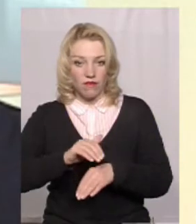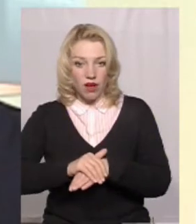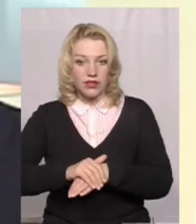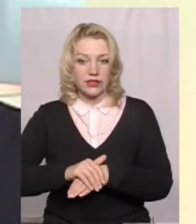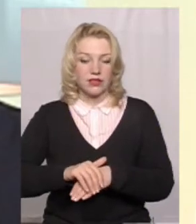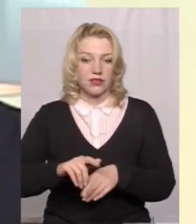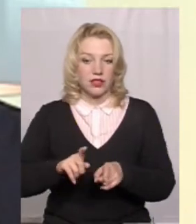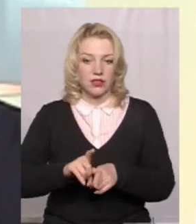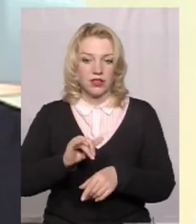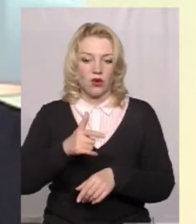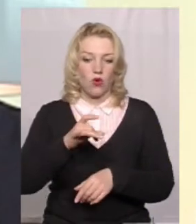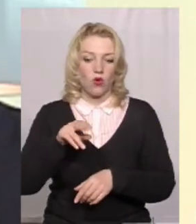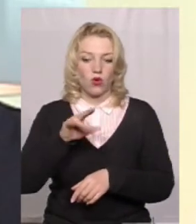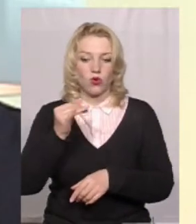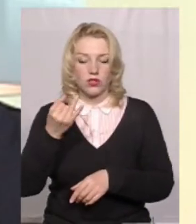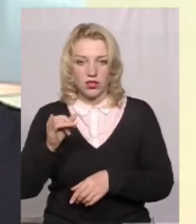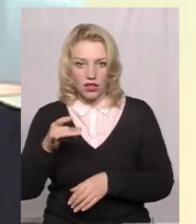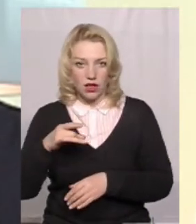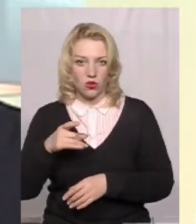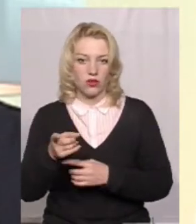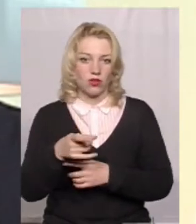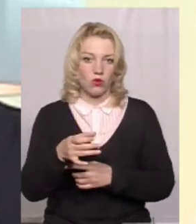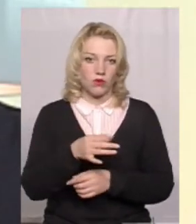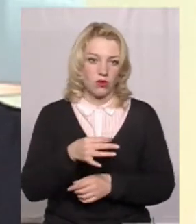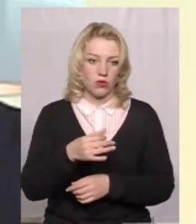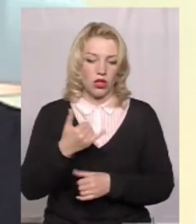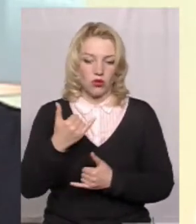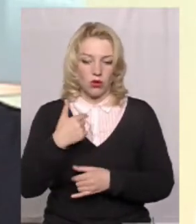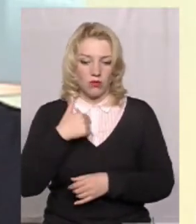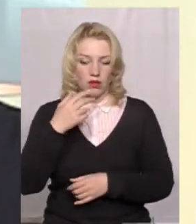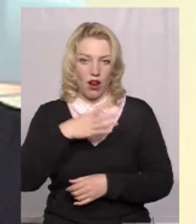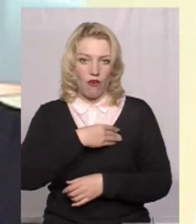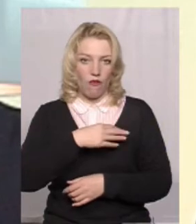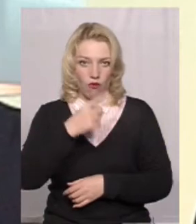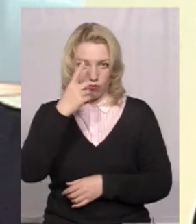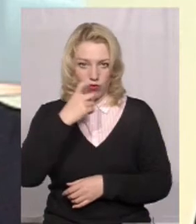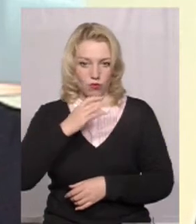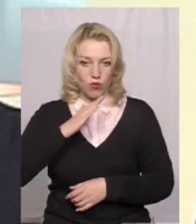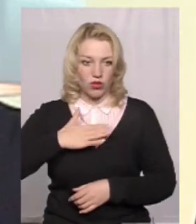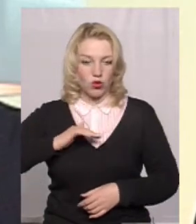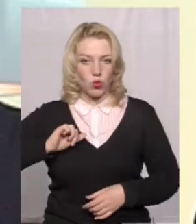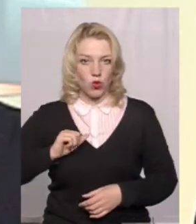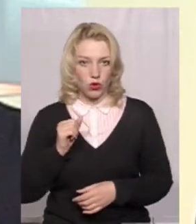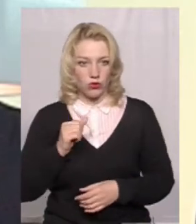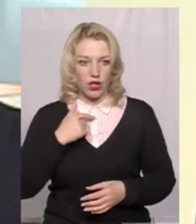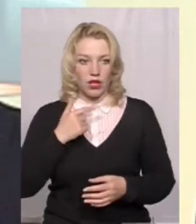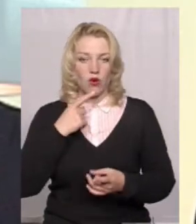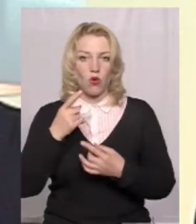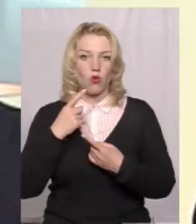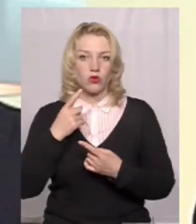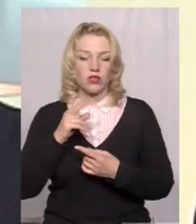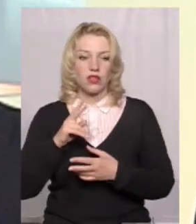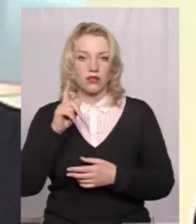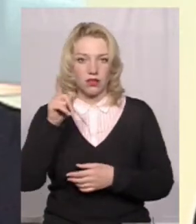такі в інших. Городоцький десь там район, Тернопільська область. Сьогодні мені зі Львова повідомили колеги мої, я проконсультувався з ними,